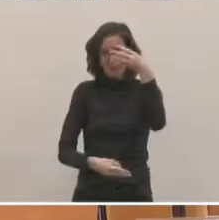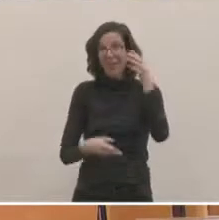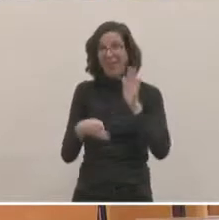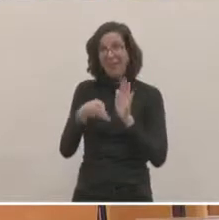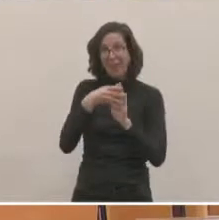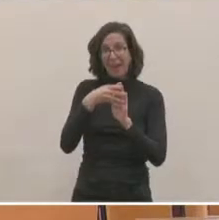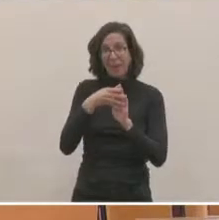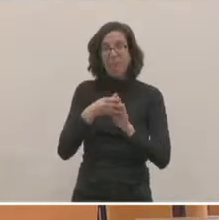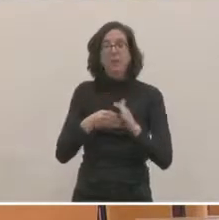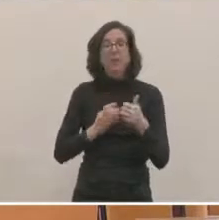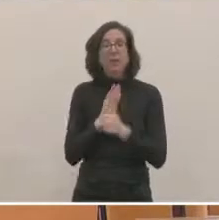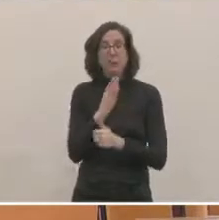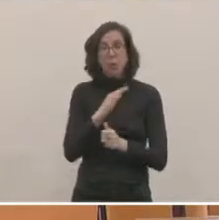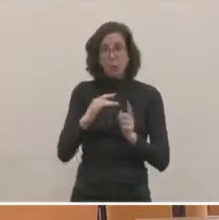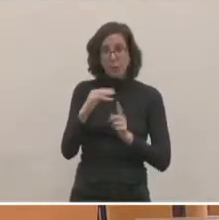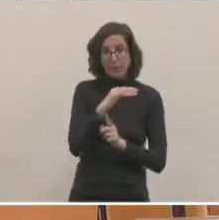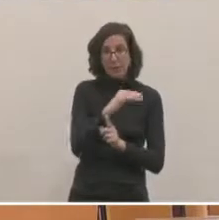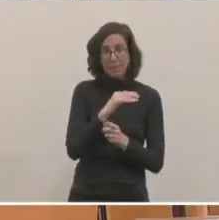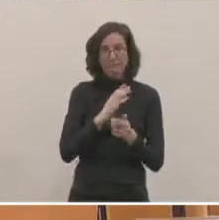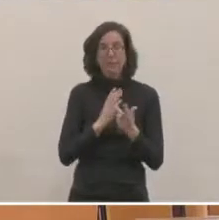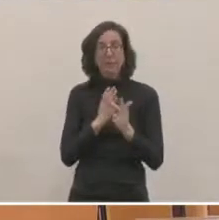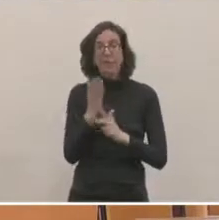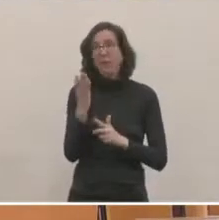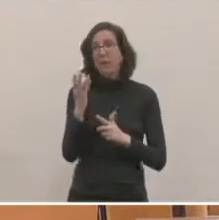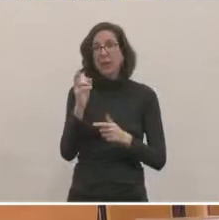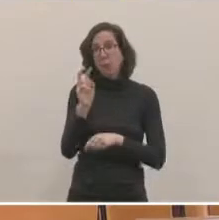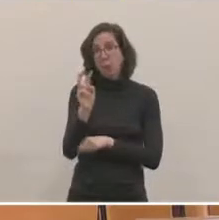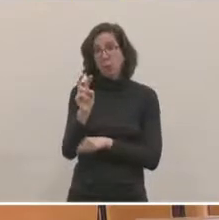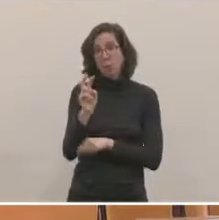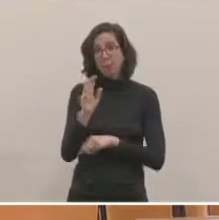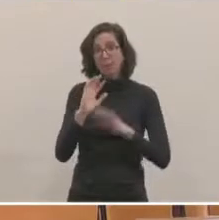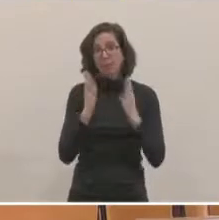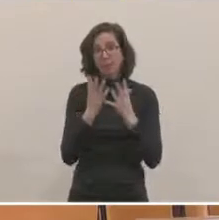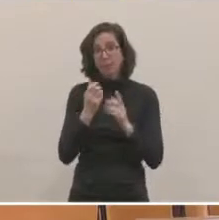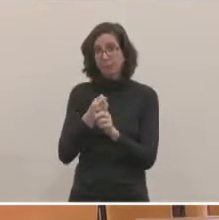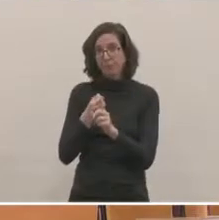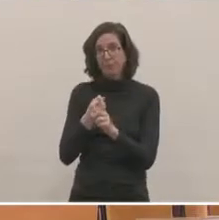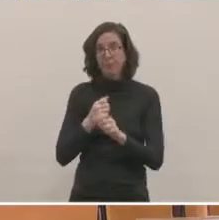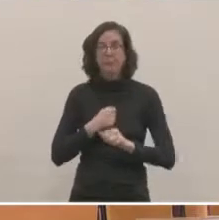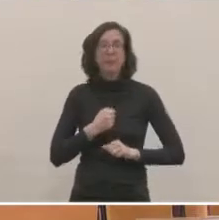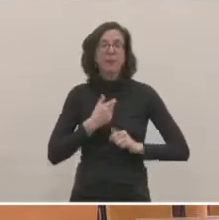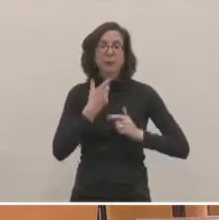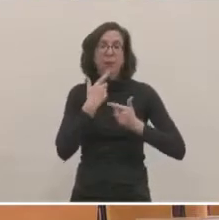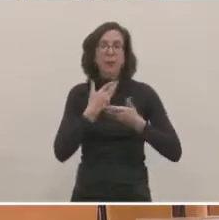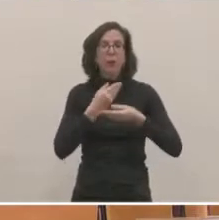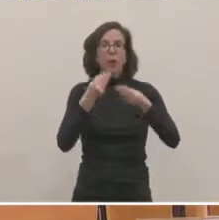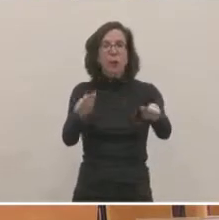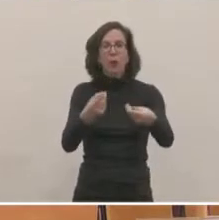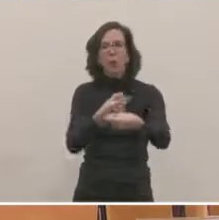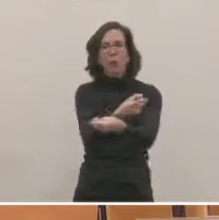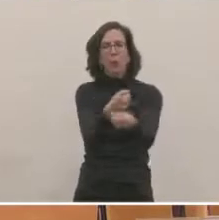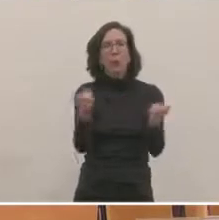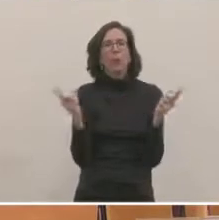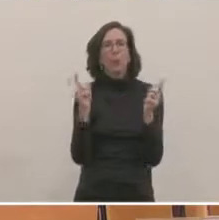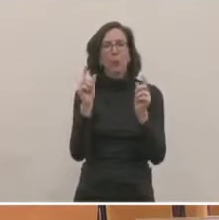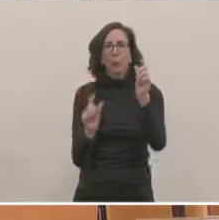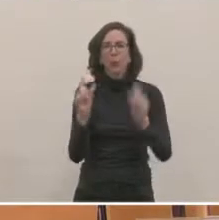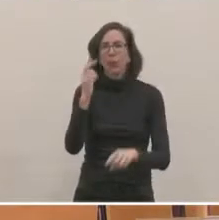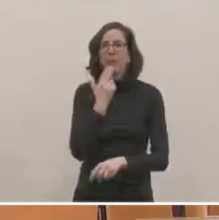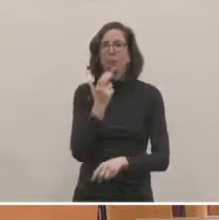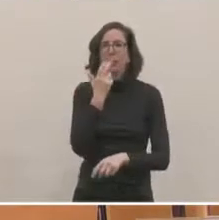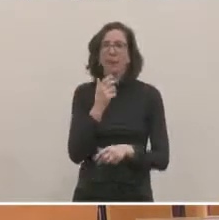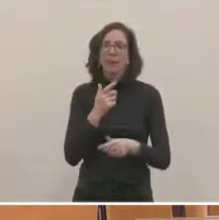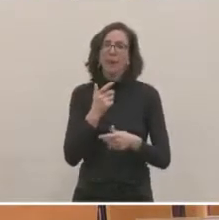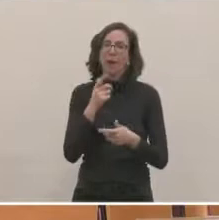La tarification solidaire consiste à faire que tous nos concitoyens puissent avoir un accès à l'eau, quel que soit leur revenu, quelle que soit leur